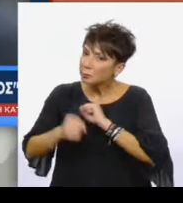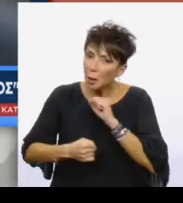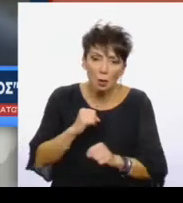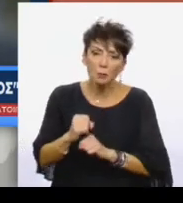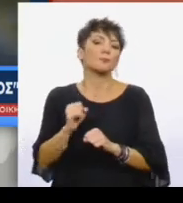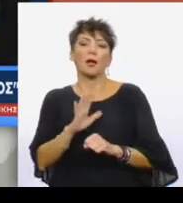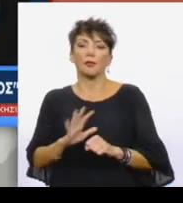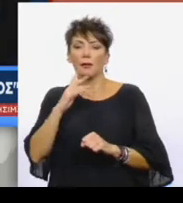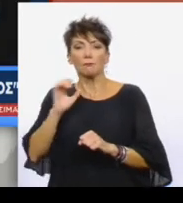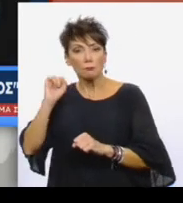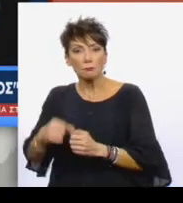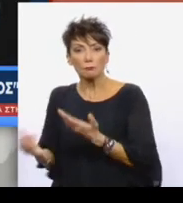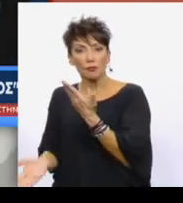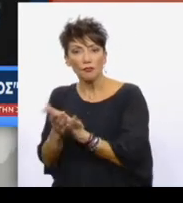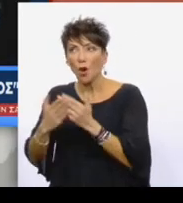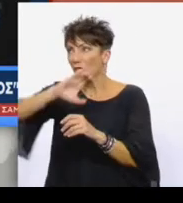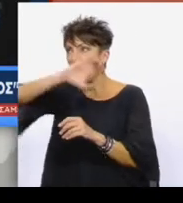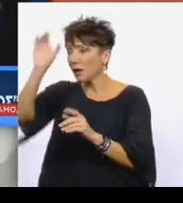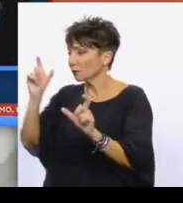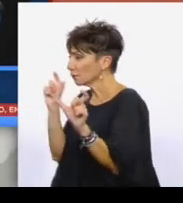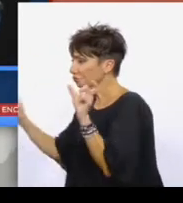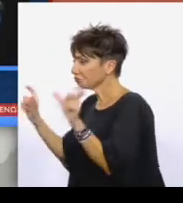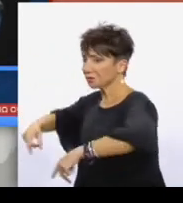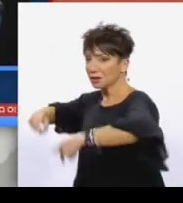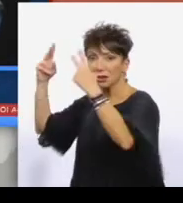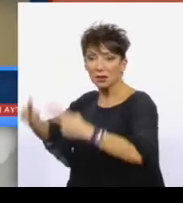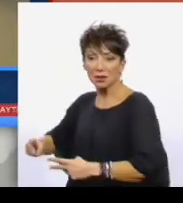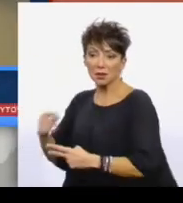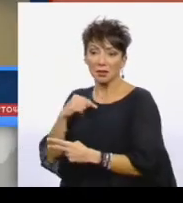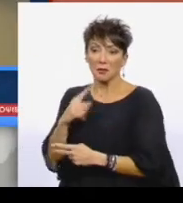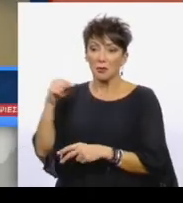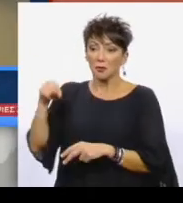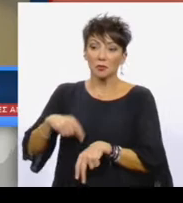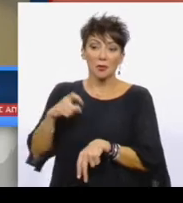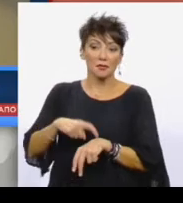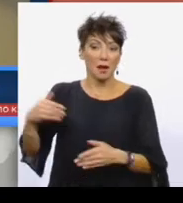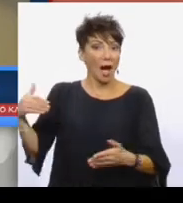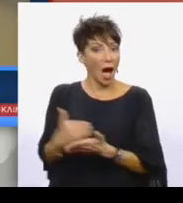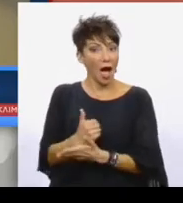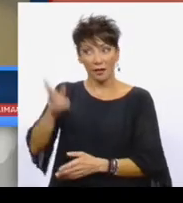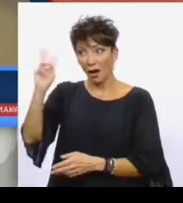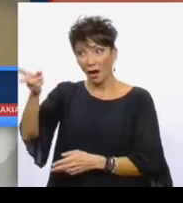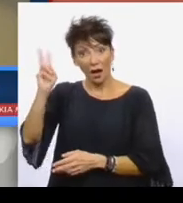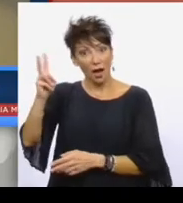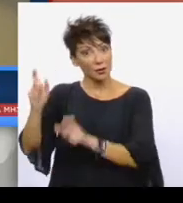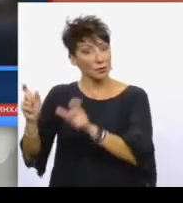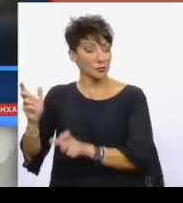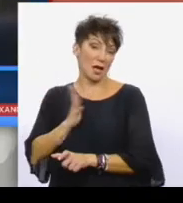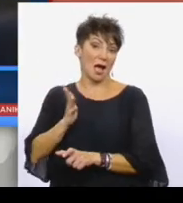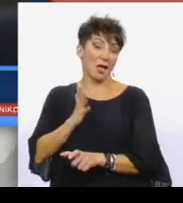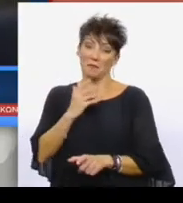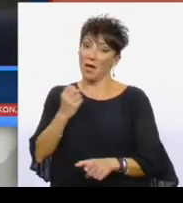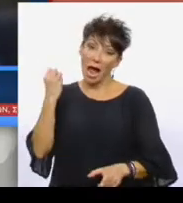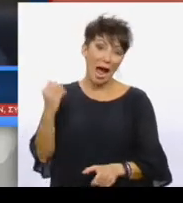Ανατολικό Αιγαίο όσο και στον Εύρο για να φυλάξουν τα σύντρονα της χώρας. Είναι ιδιαίτερα άδικο, το τονίζουμε, να εξαγγέλουν τέτοιου είδους